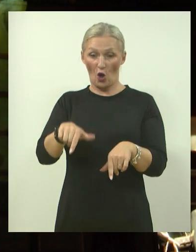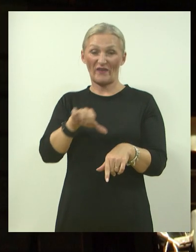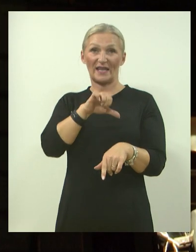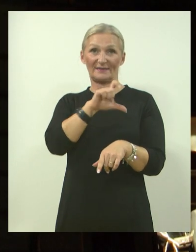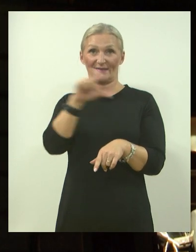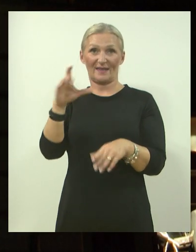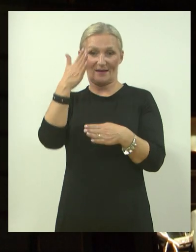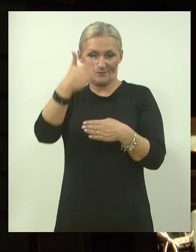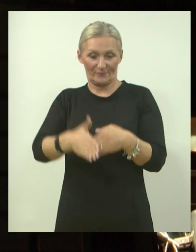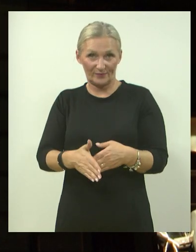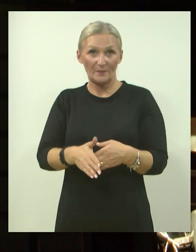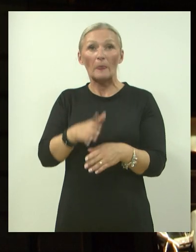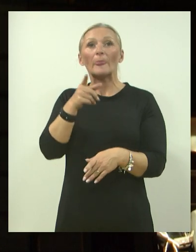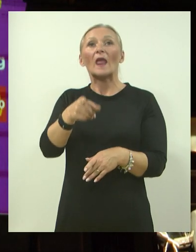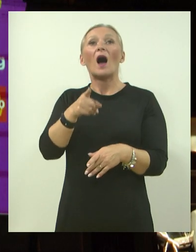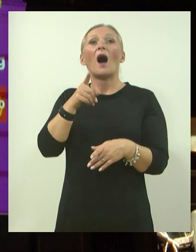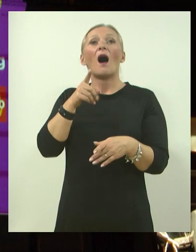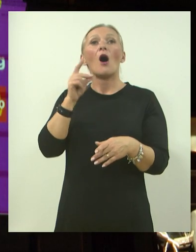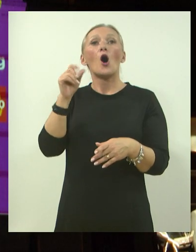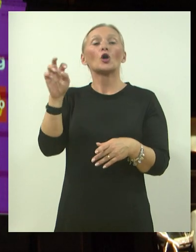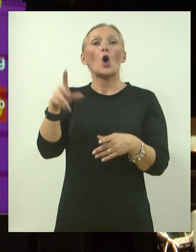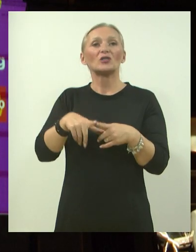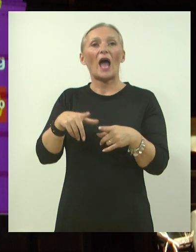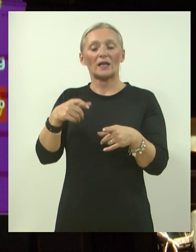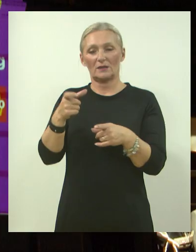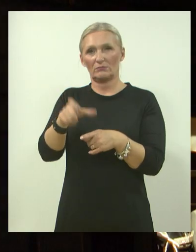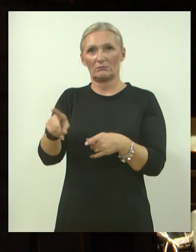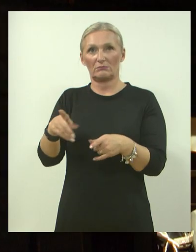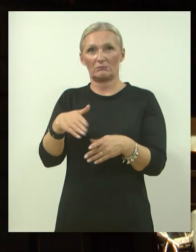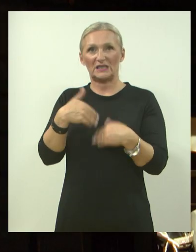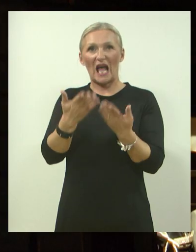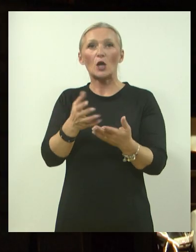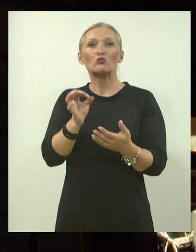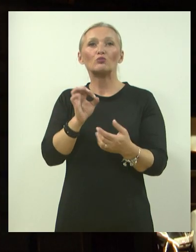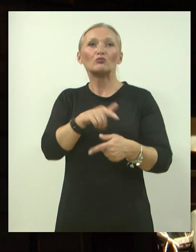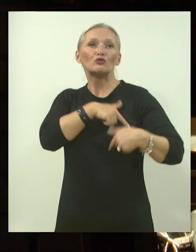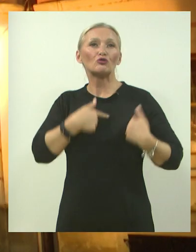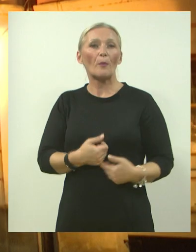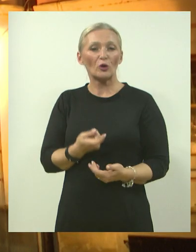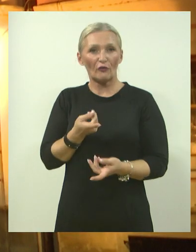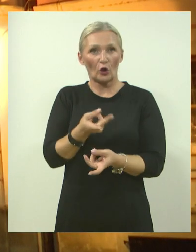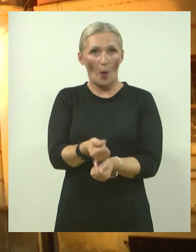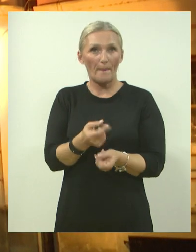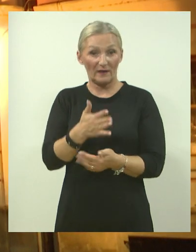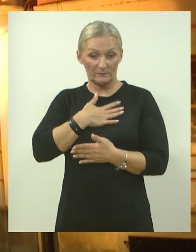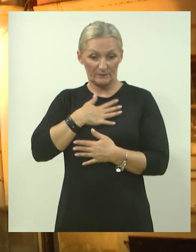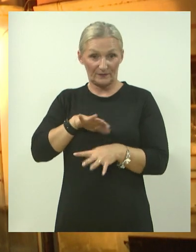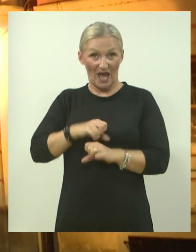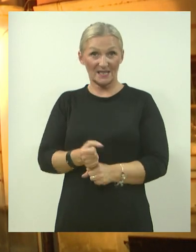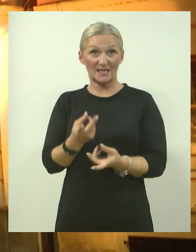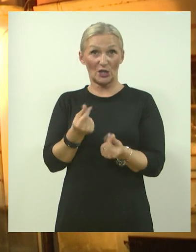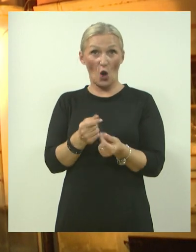završiti. Između ostalog i rotarijanci daju dobrotvorne priloge, dakle vlastiti novac